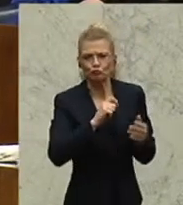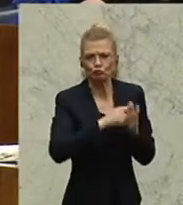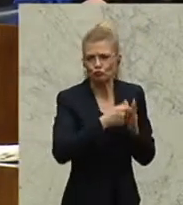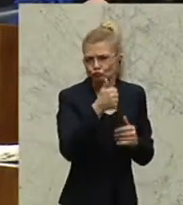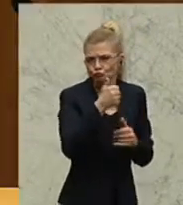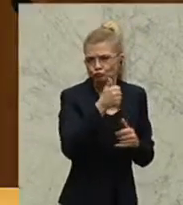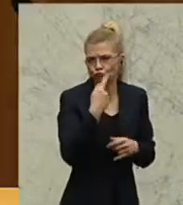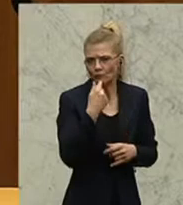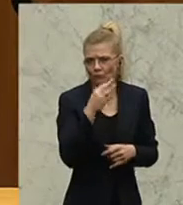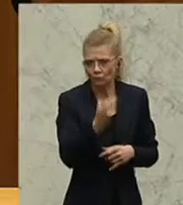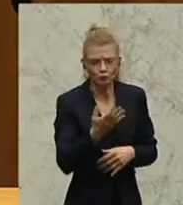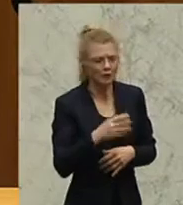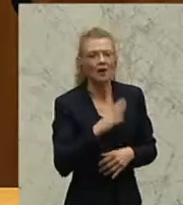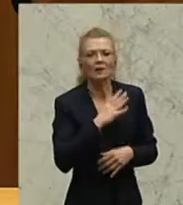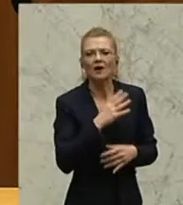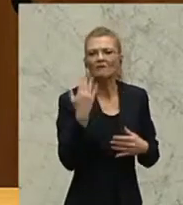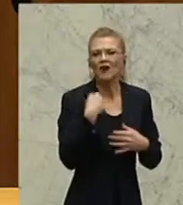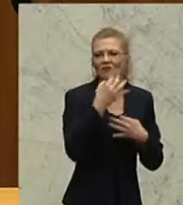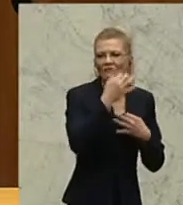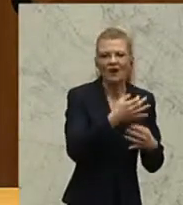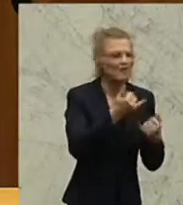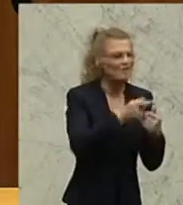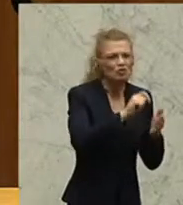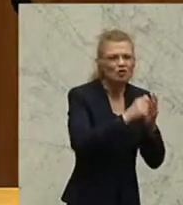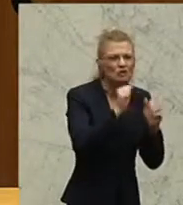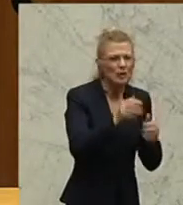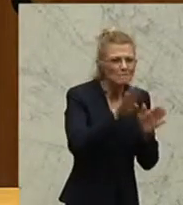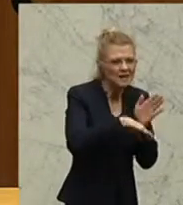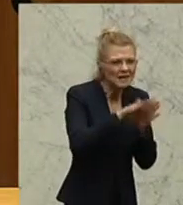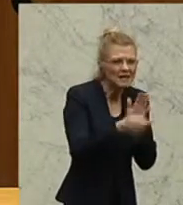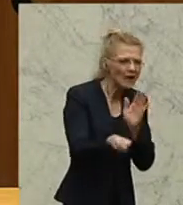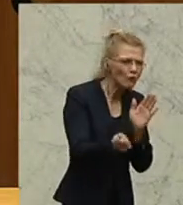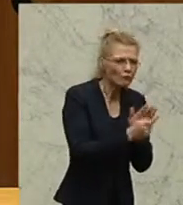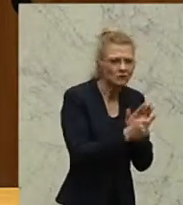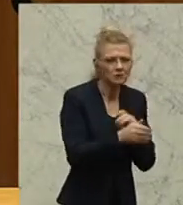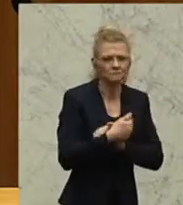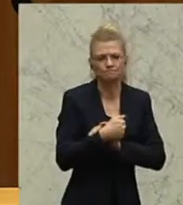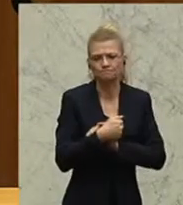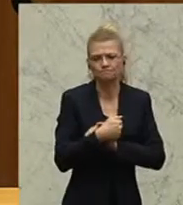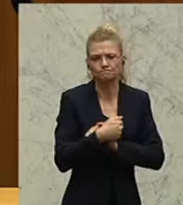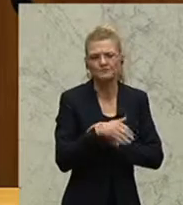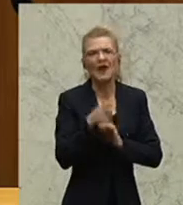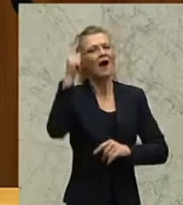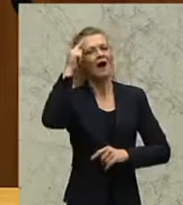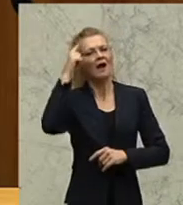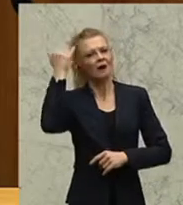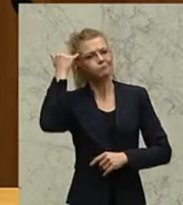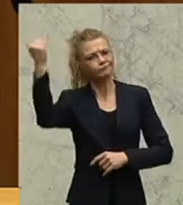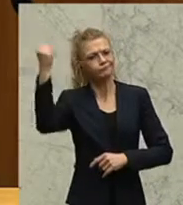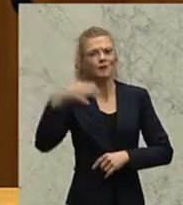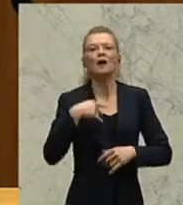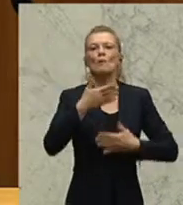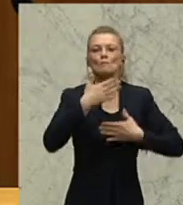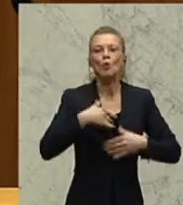wie bekommt man das Schloss relativ günstig? Ha, ganz einfach. Man sagt, man hat ein Tourismusprojekt vor, man kauft das